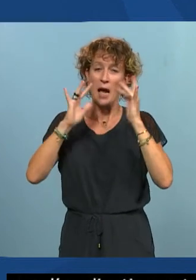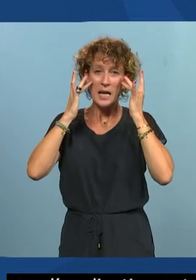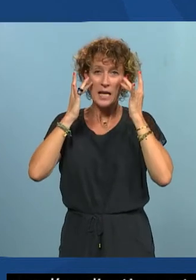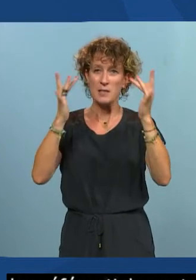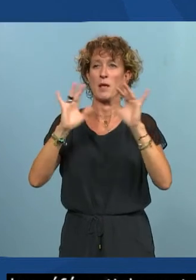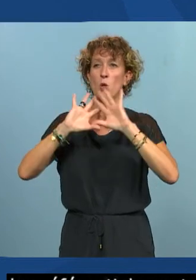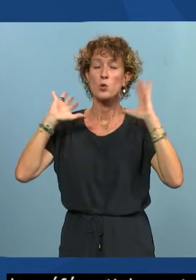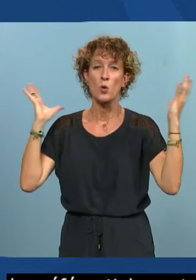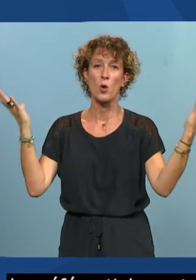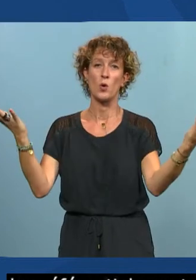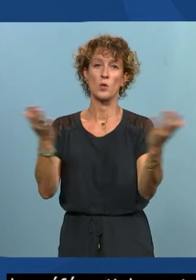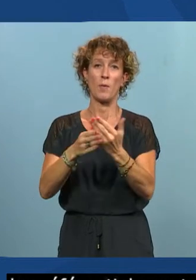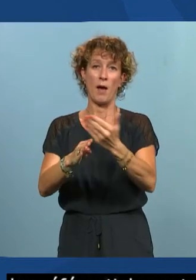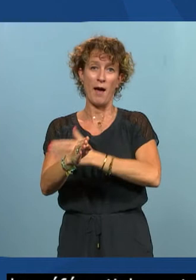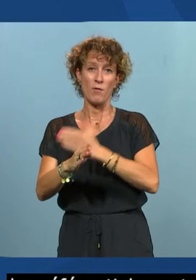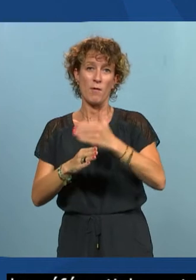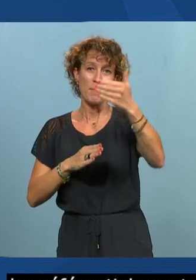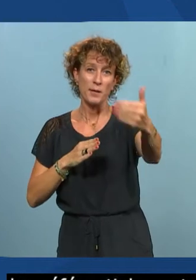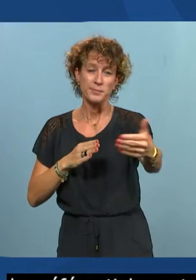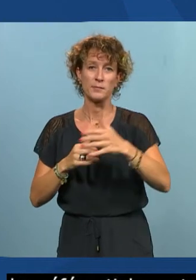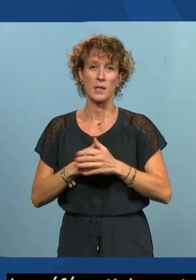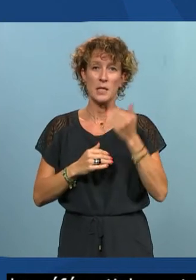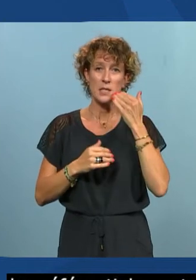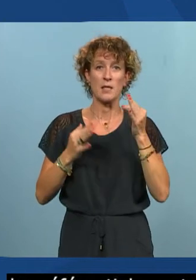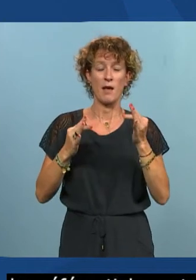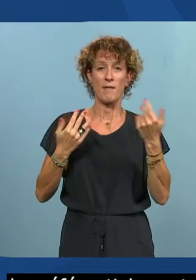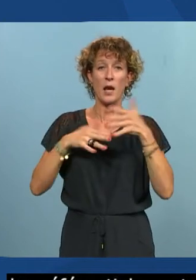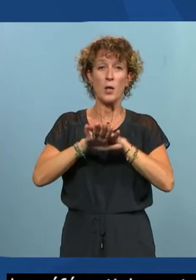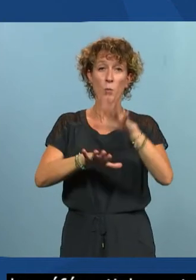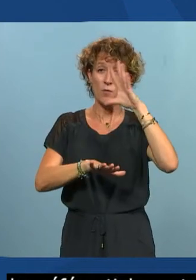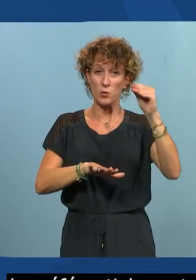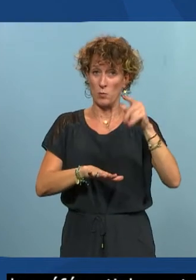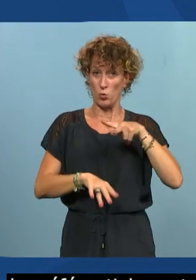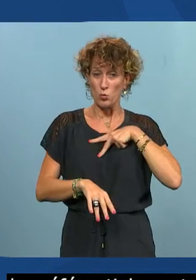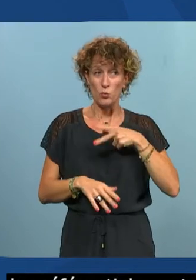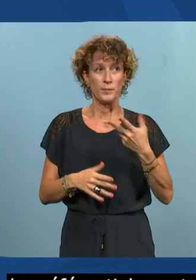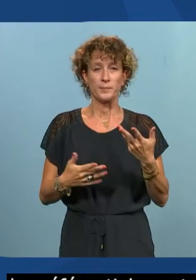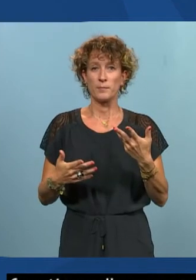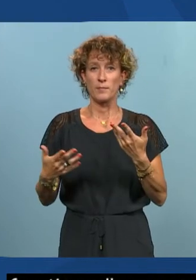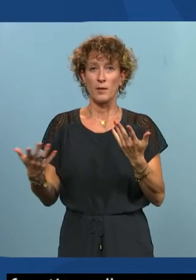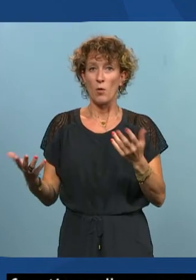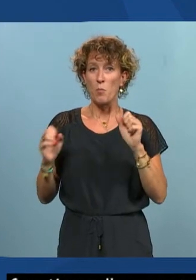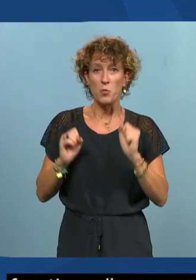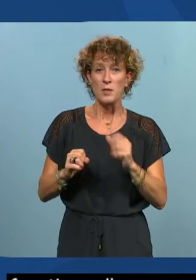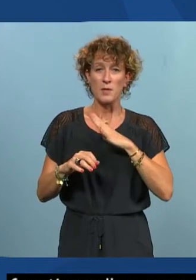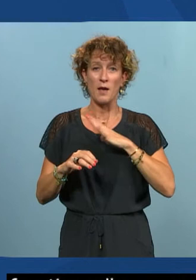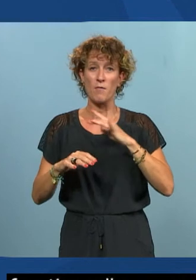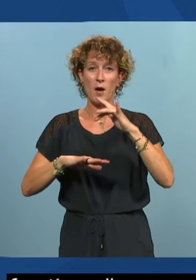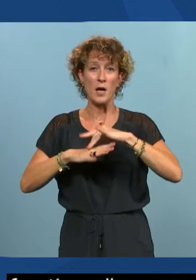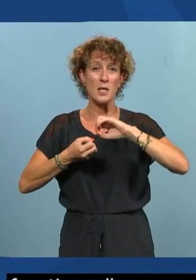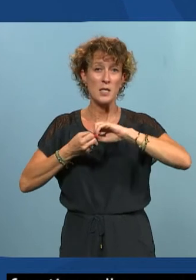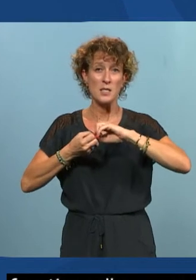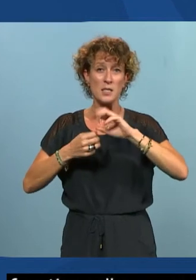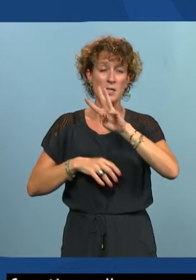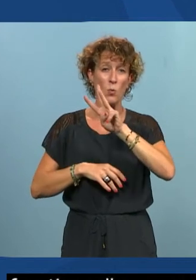le remets sur la thématique qui est l'inclusion professionnelle à notre échelle on peut avoir un site web d'université ou d'école le plus